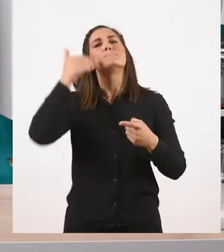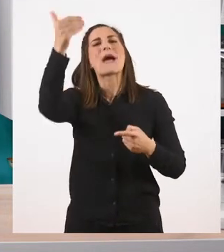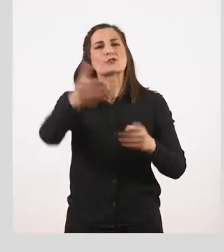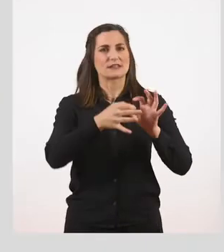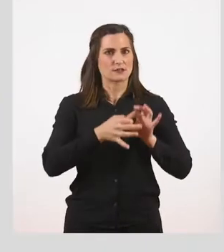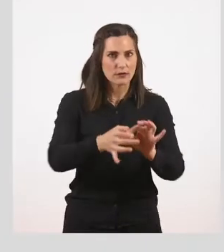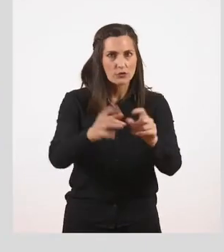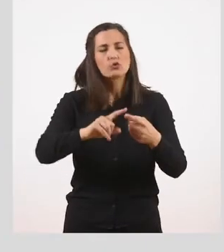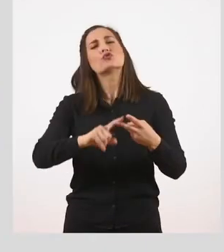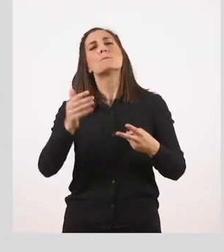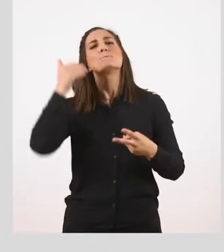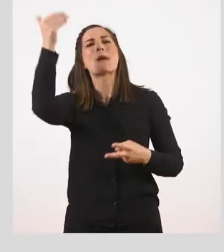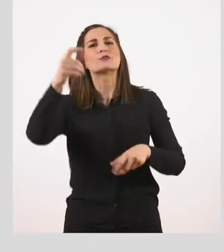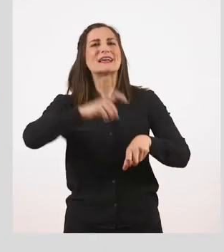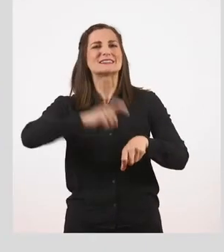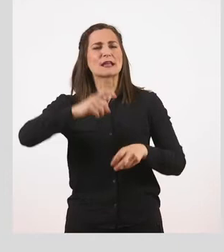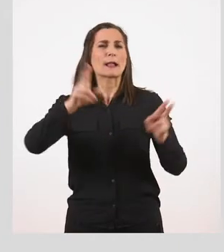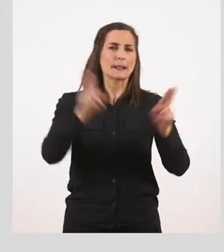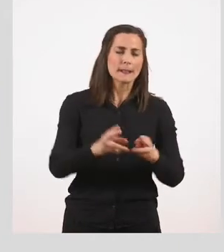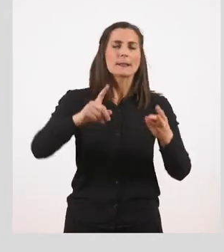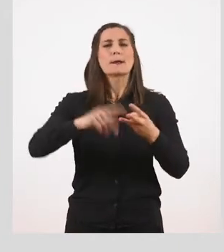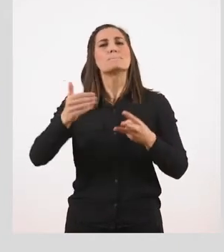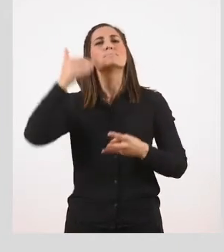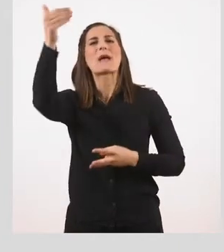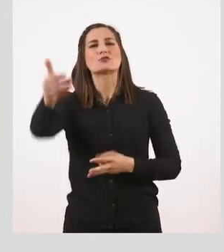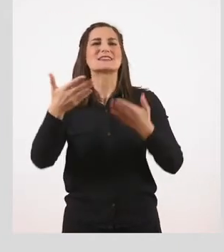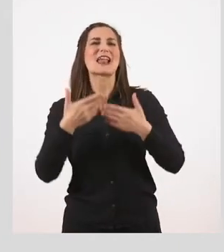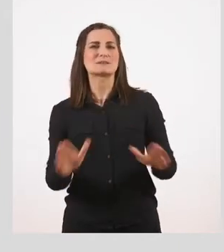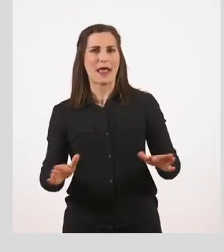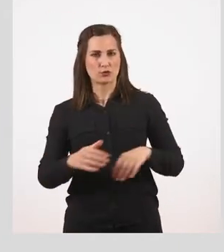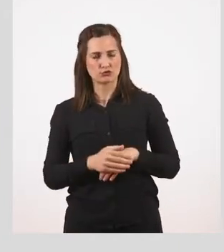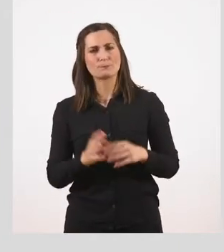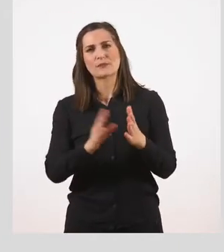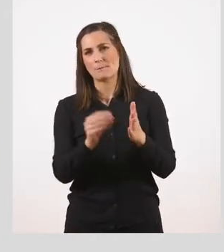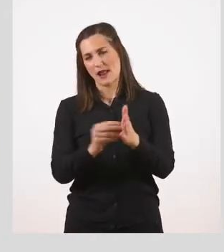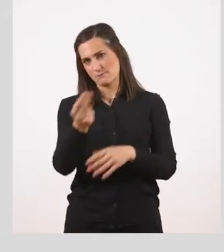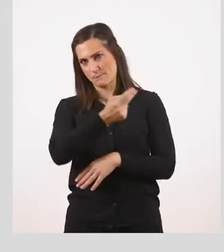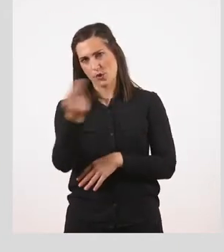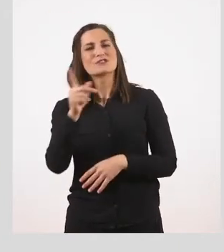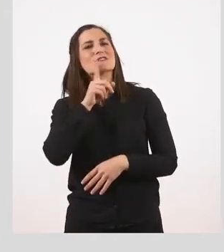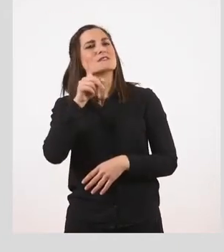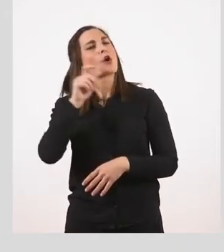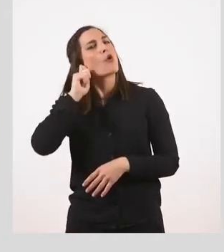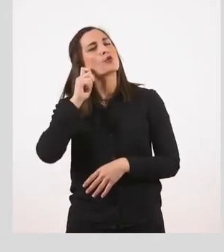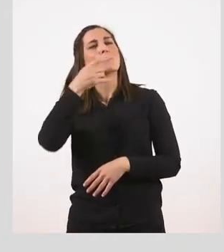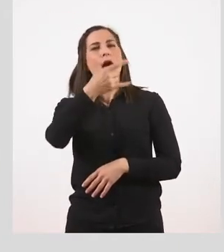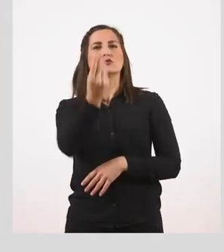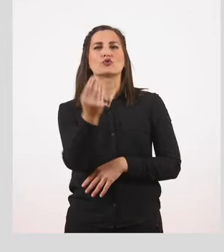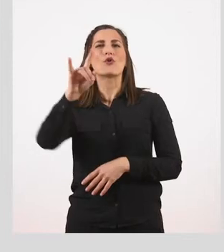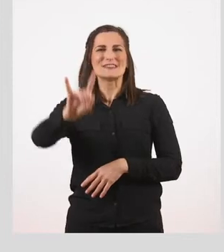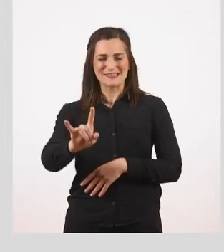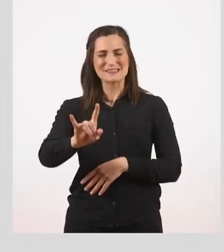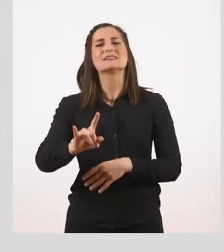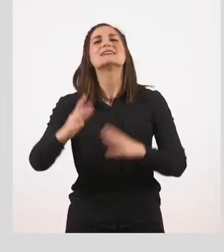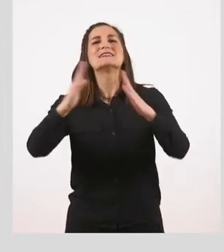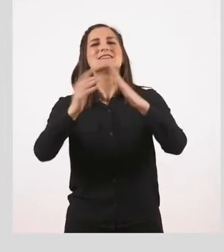ο μέλλοντας συνοπτικός ή στιγμιαίος και ο μέλλοντας ντελεσμένος. Στην πρόταση η ζωή θα έρθει το απόγευμα στο σπίτι μας,